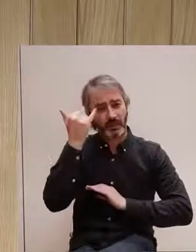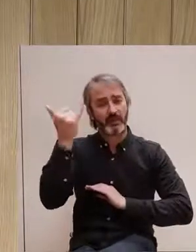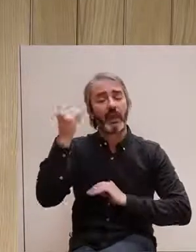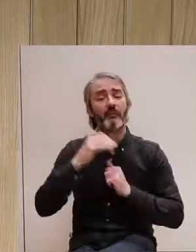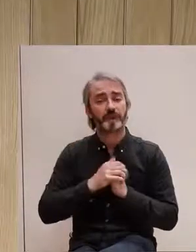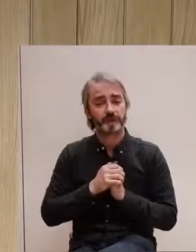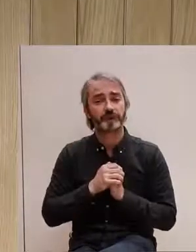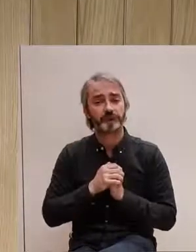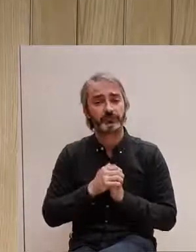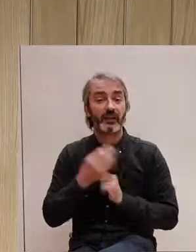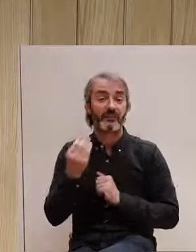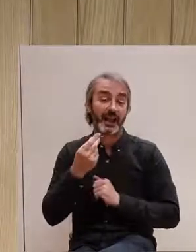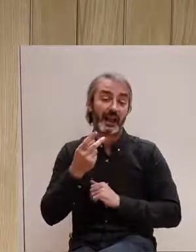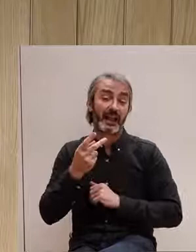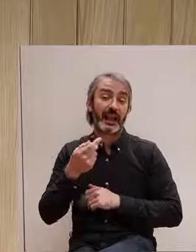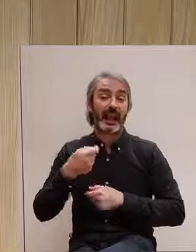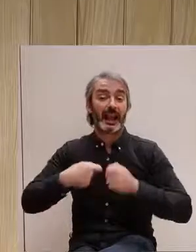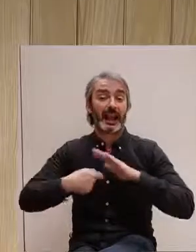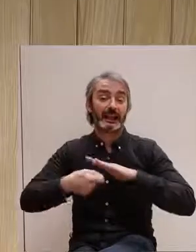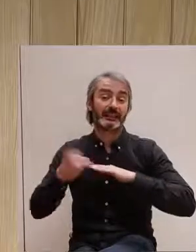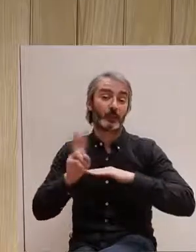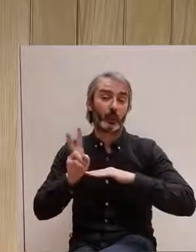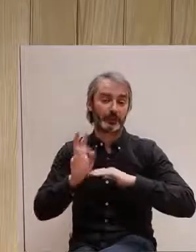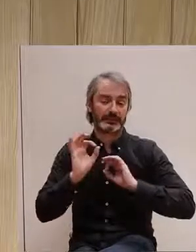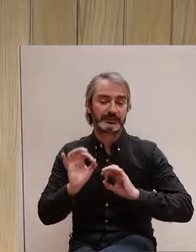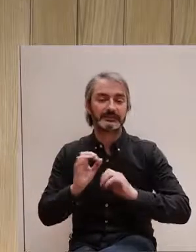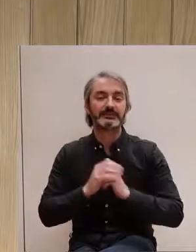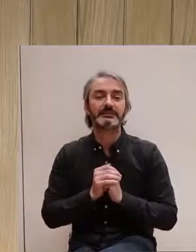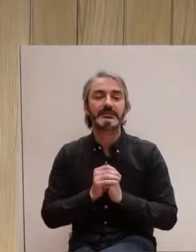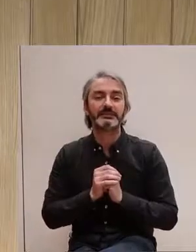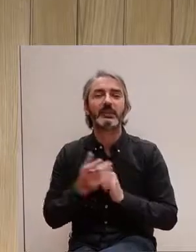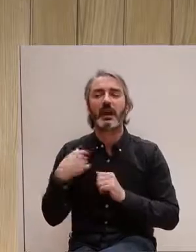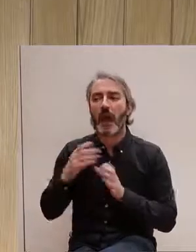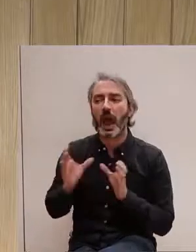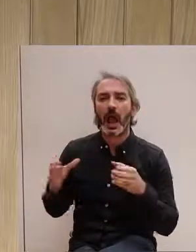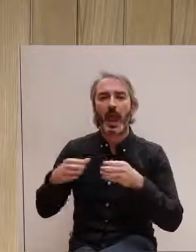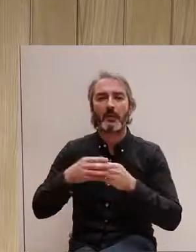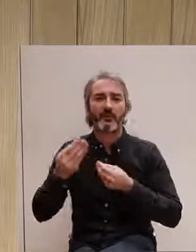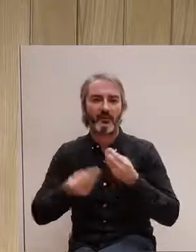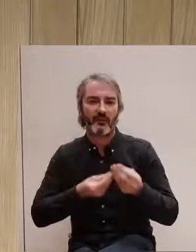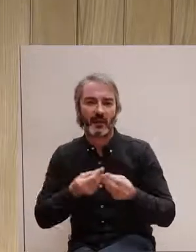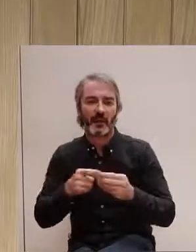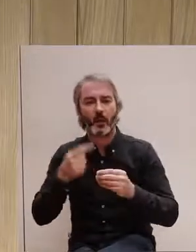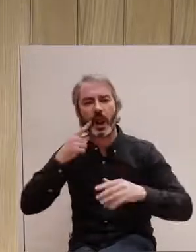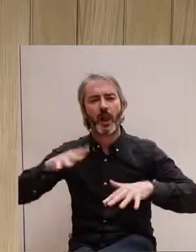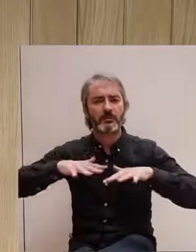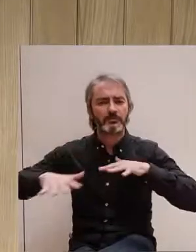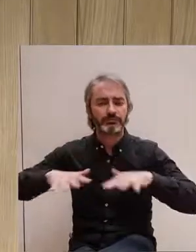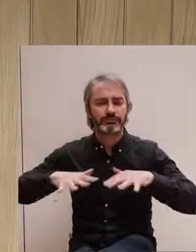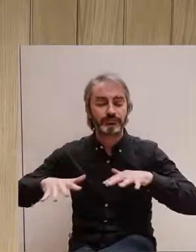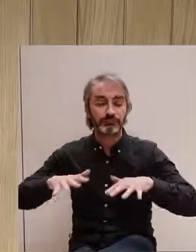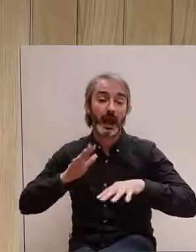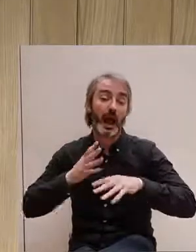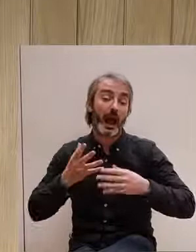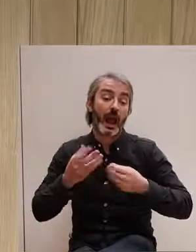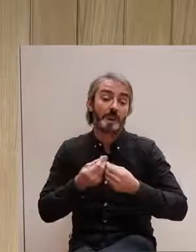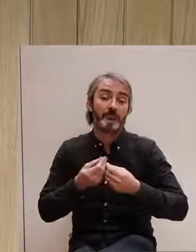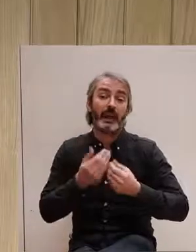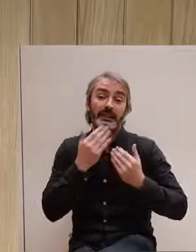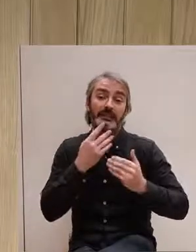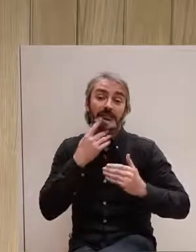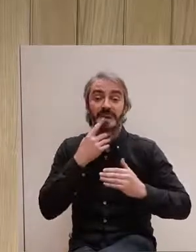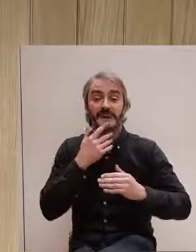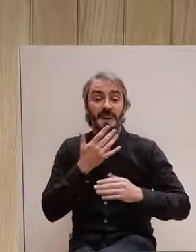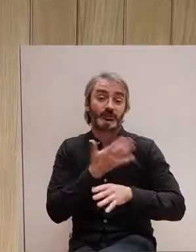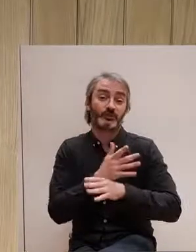va sortir la idea de fer voluptes i vam crear l'equip per poder-lo fer. I és una mica això, fer activisme amb la meva creativitat, creant